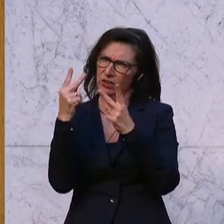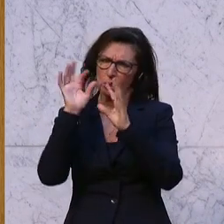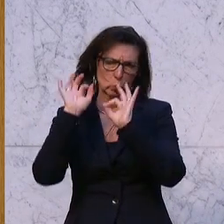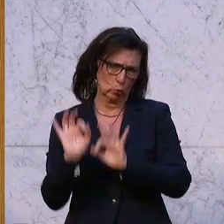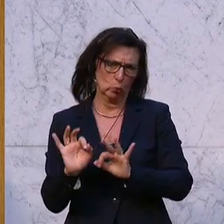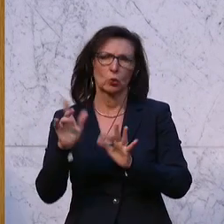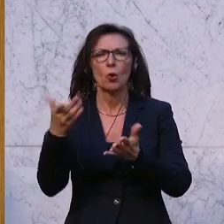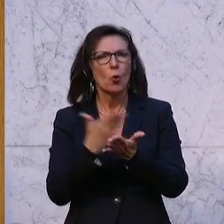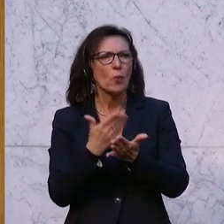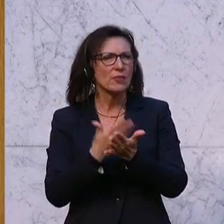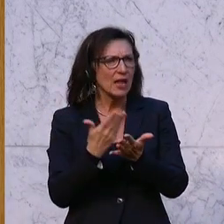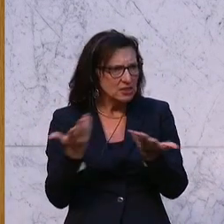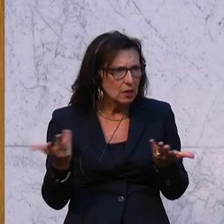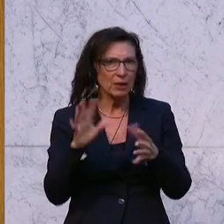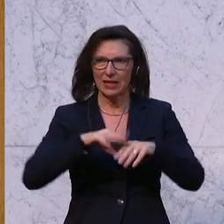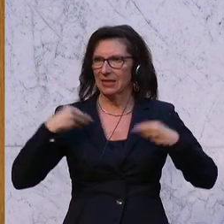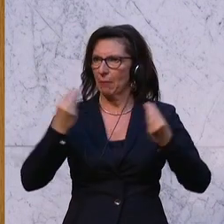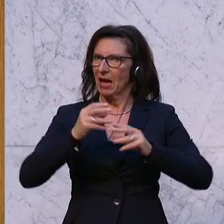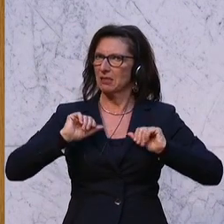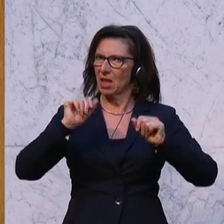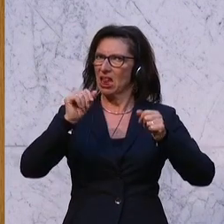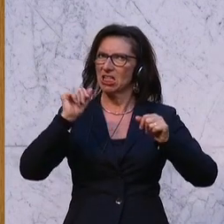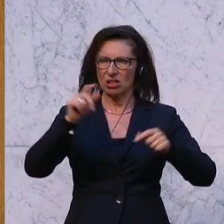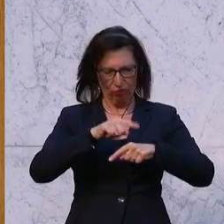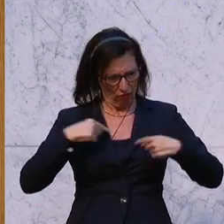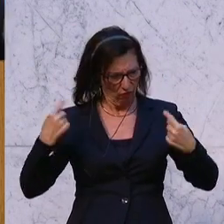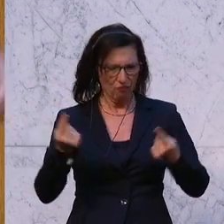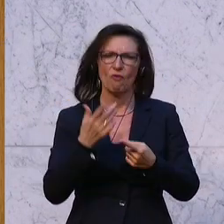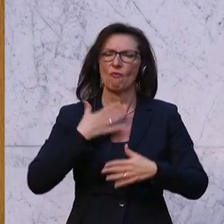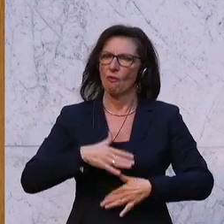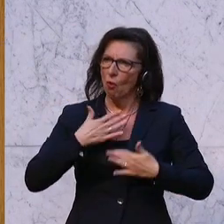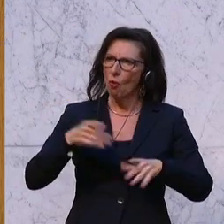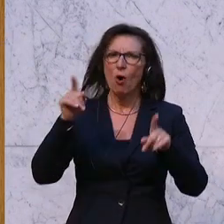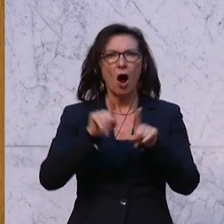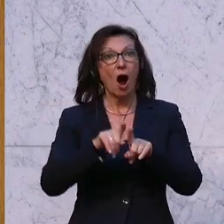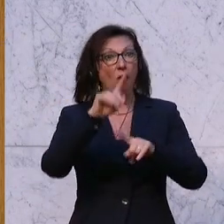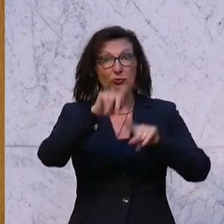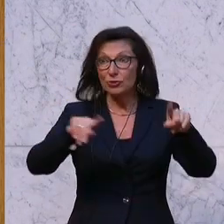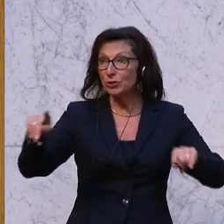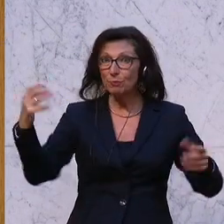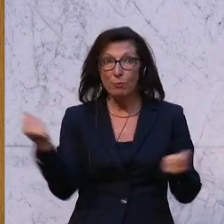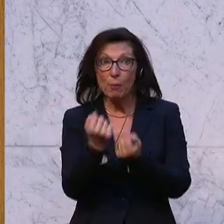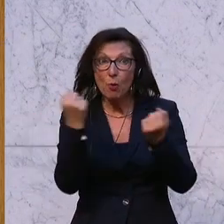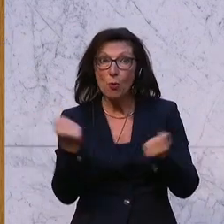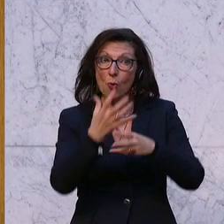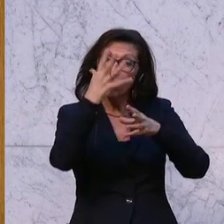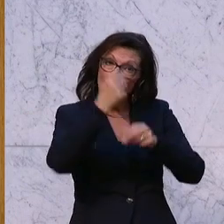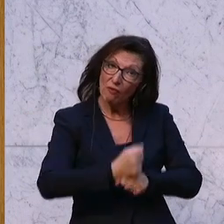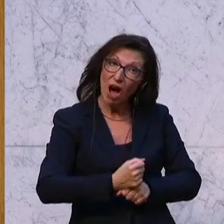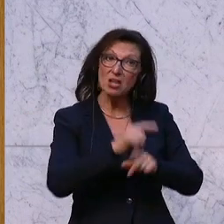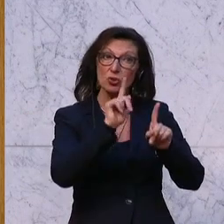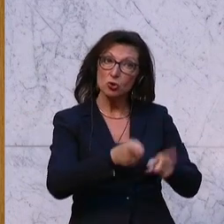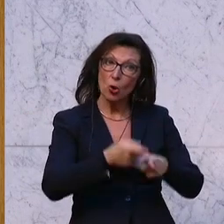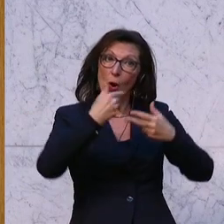begrüßen wir diesen gemeinsamen Initiative und begrüßen vor allem auch die vielfältigen Bemühungen, dass diese Verfassung im österreichischen